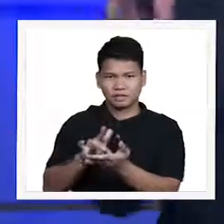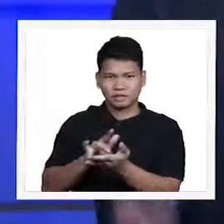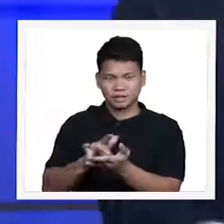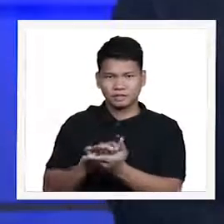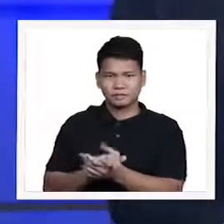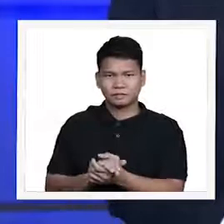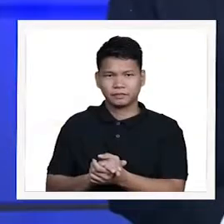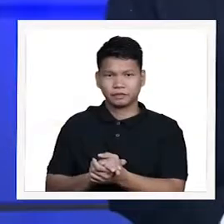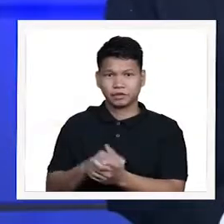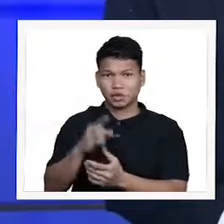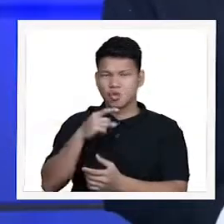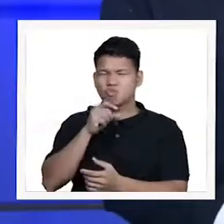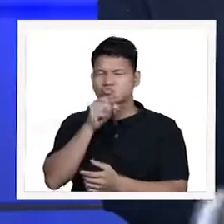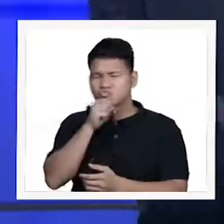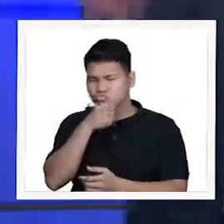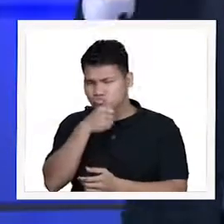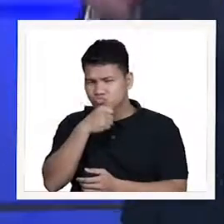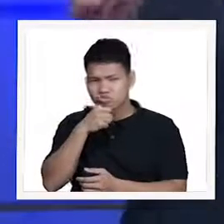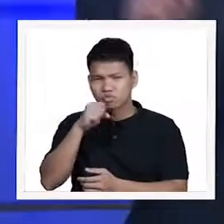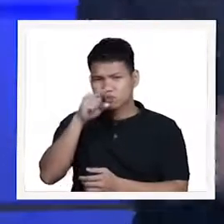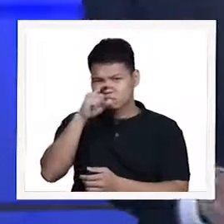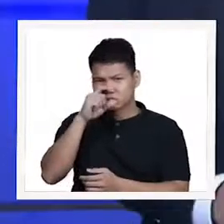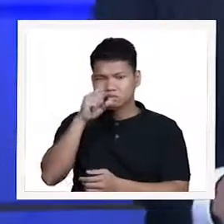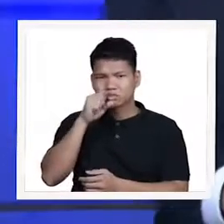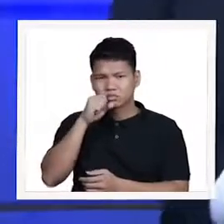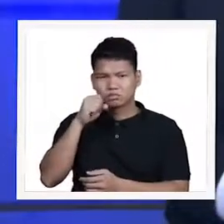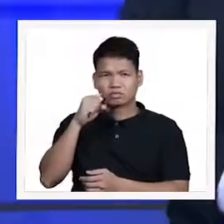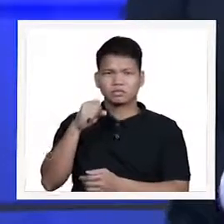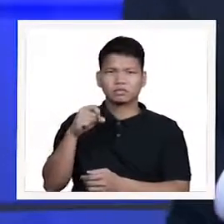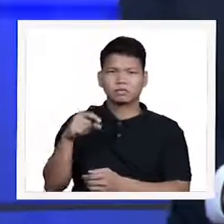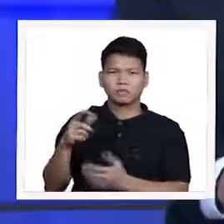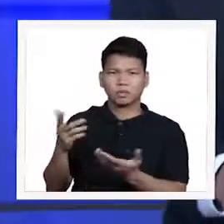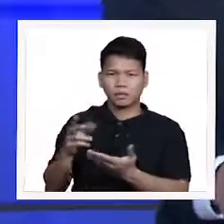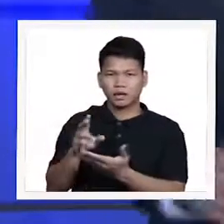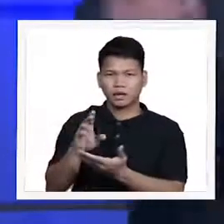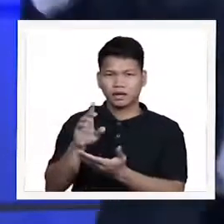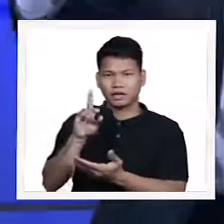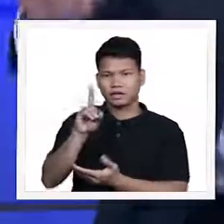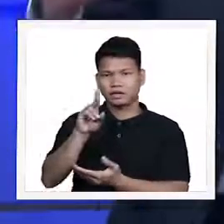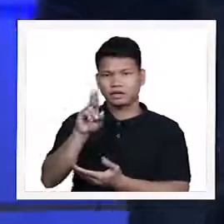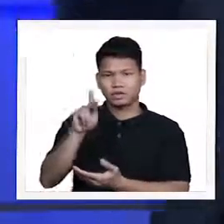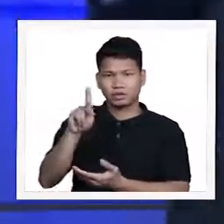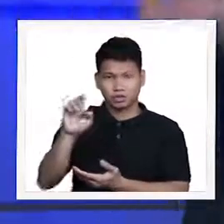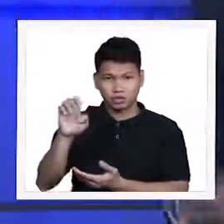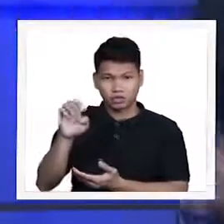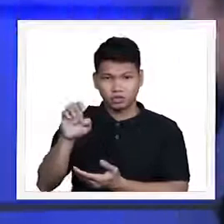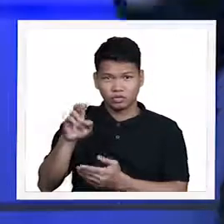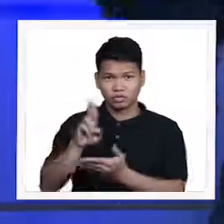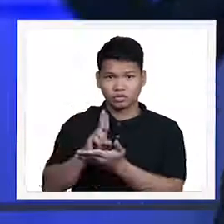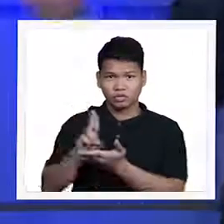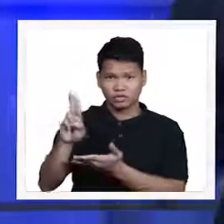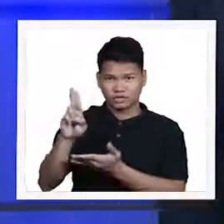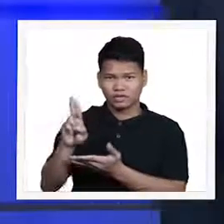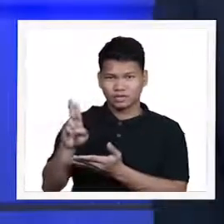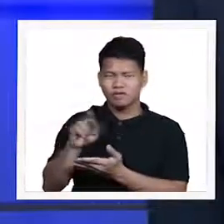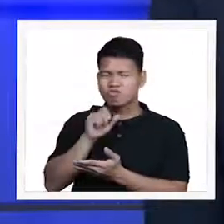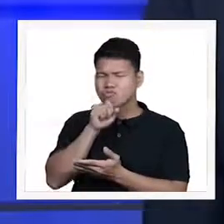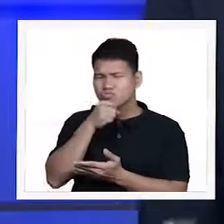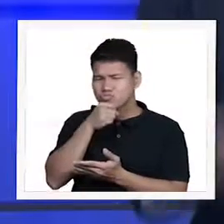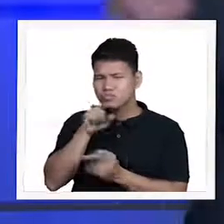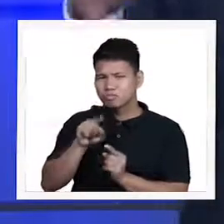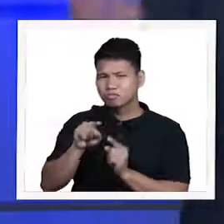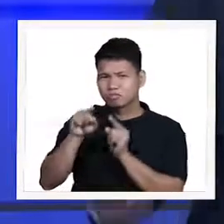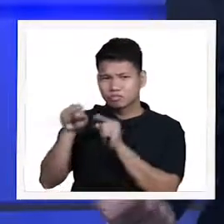citizens in a Duke University study who attended religious services,